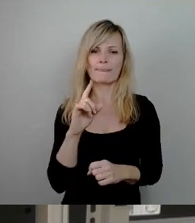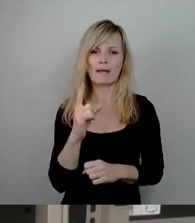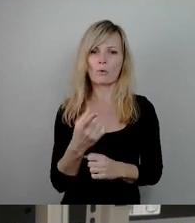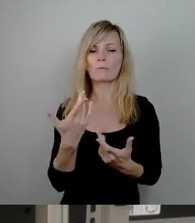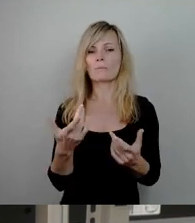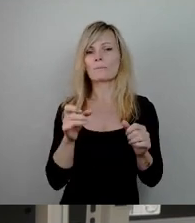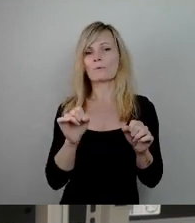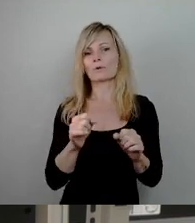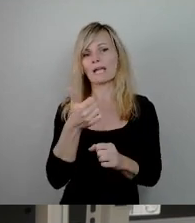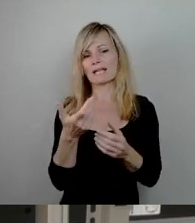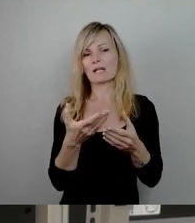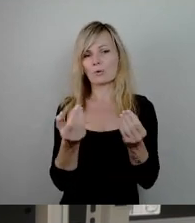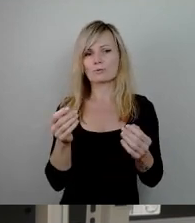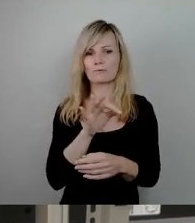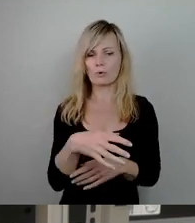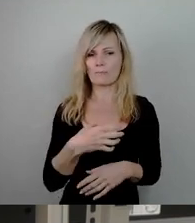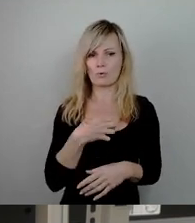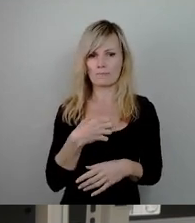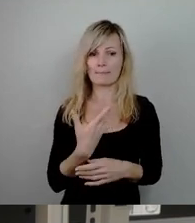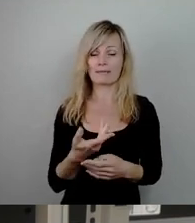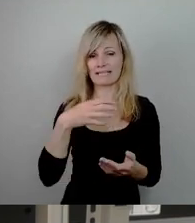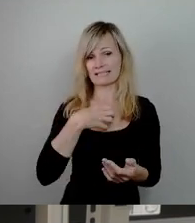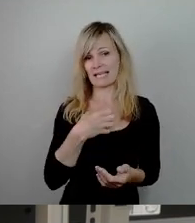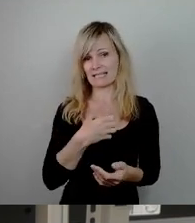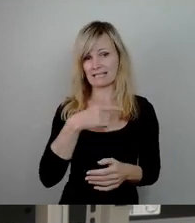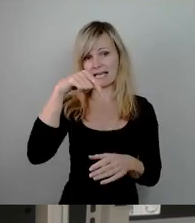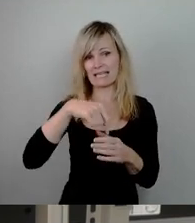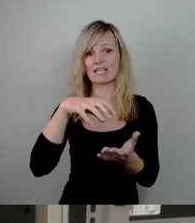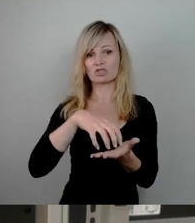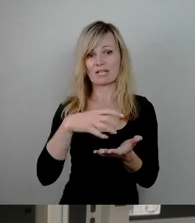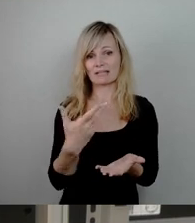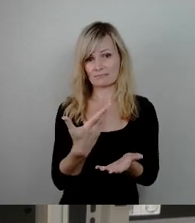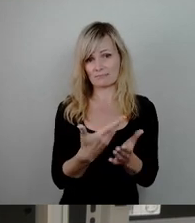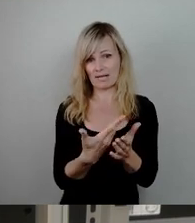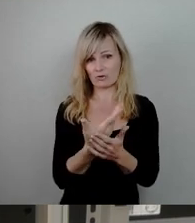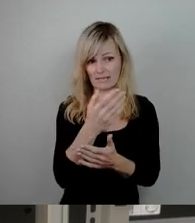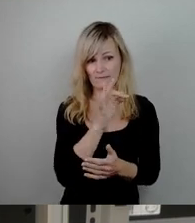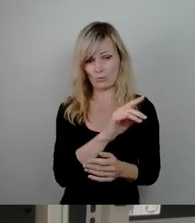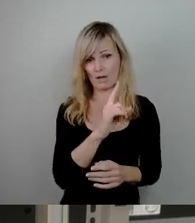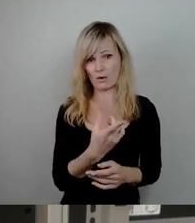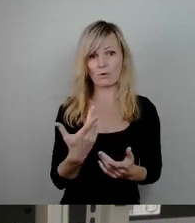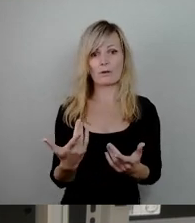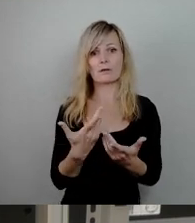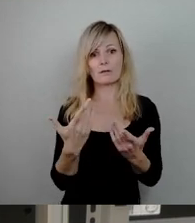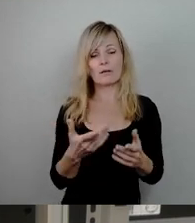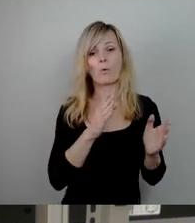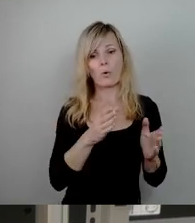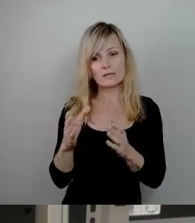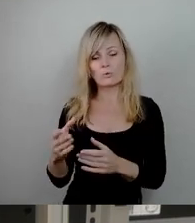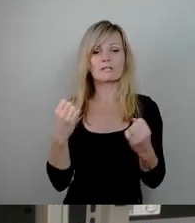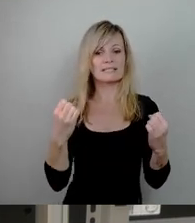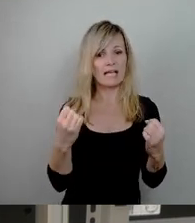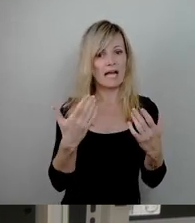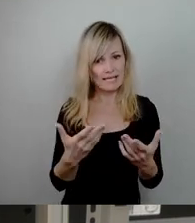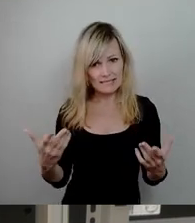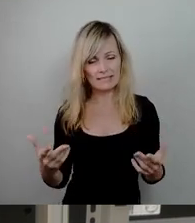Lösung für die Probleme in der Dresdner Innenstadt sein, beispielsweise, so was die Ordnung und die Sicherheit angeht. Und das